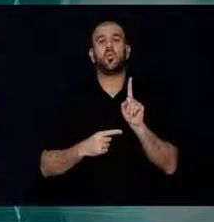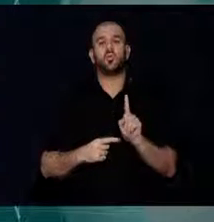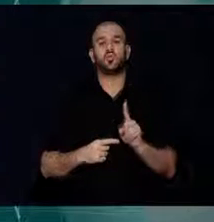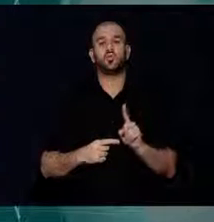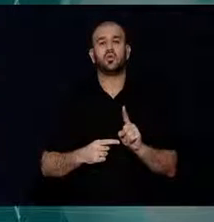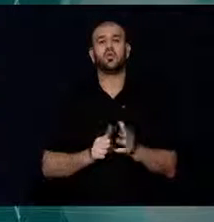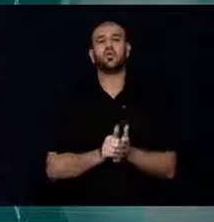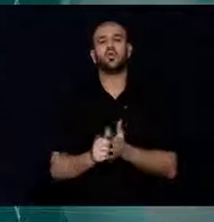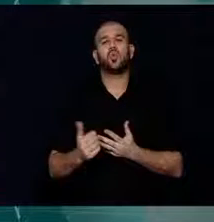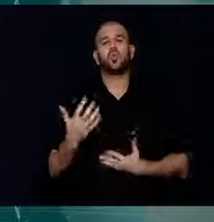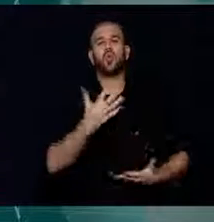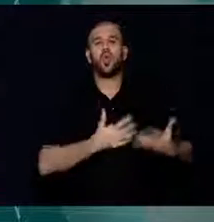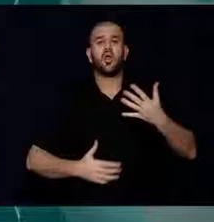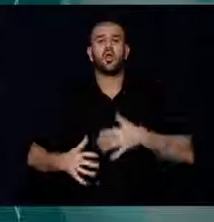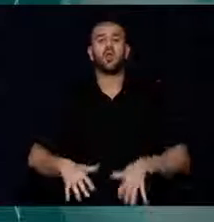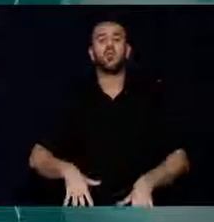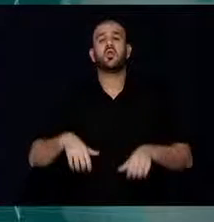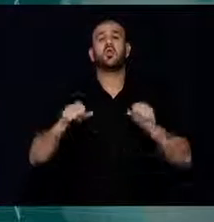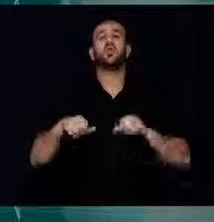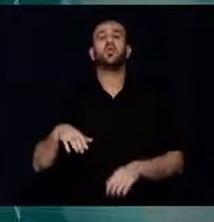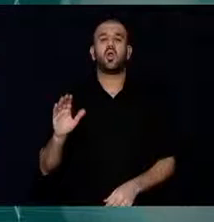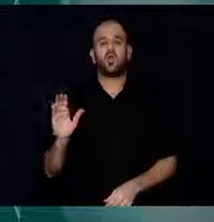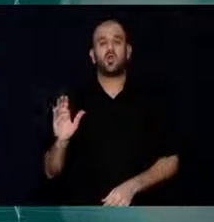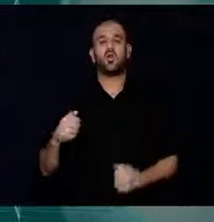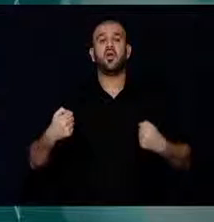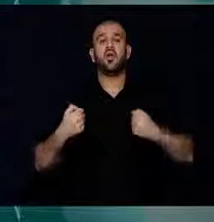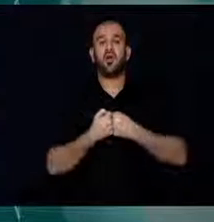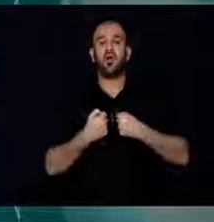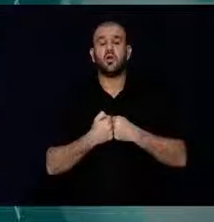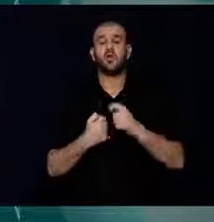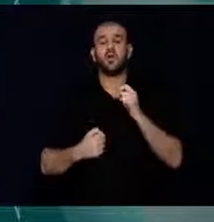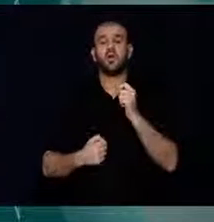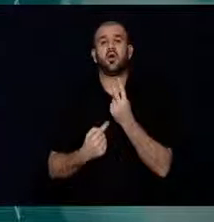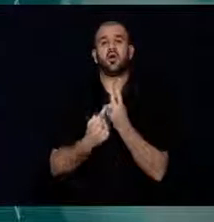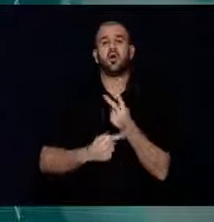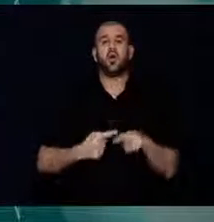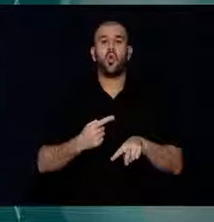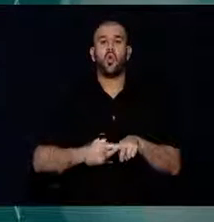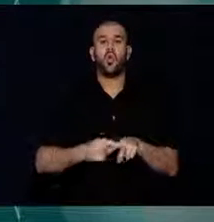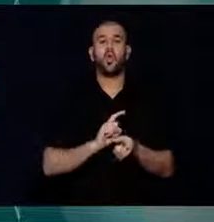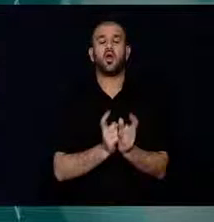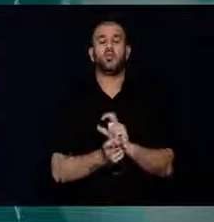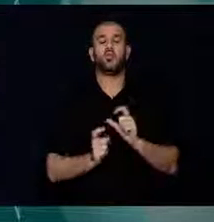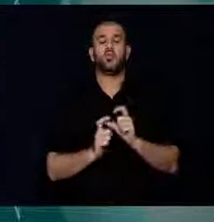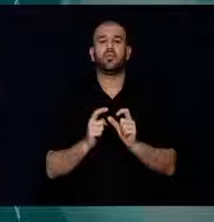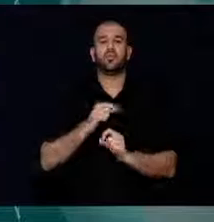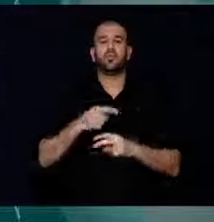Mausal'ı tüm müdahalelere rağmen kurtarılamadı. Kaza,